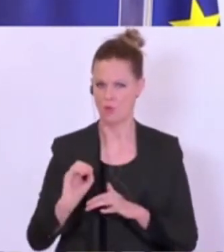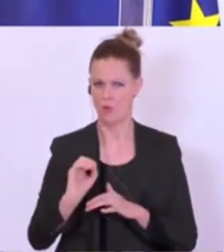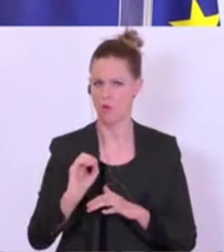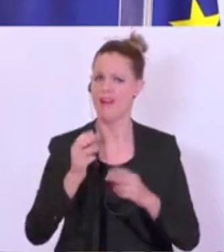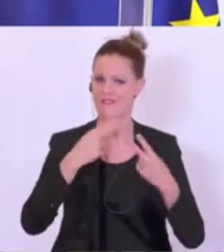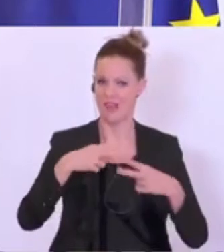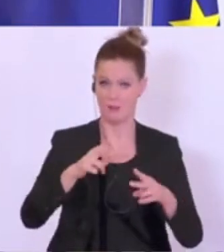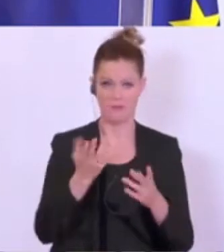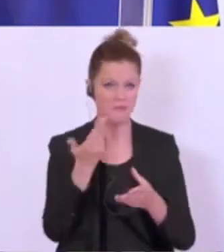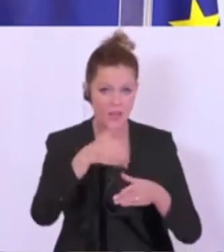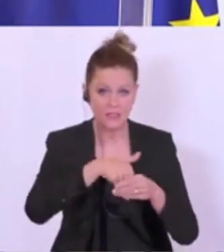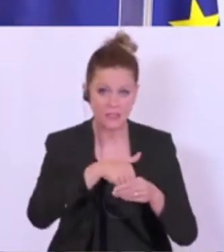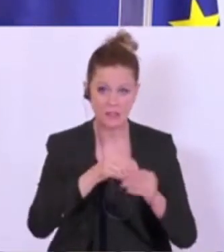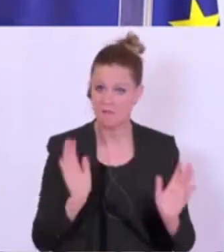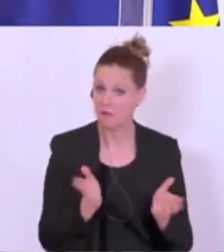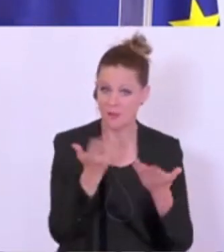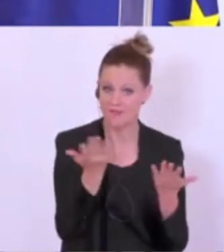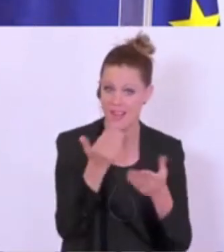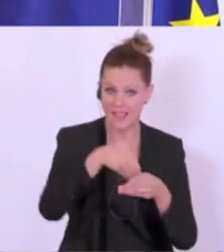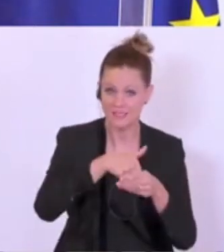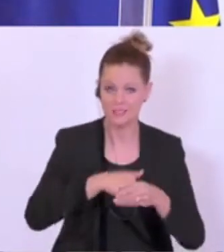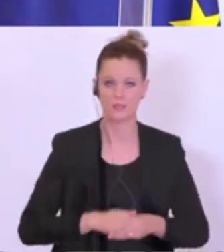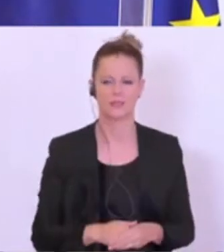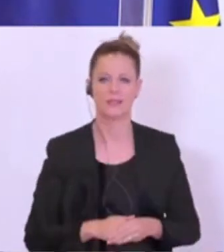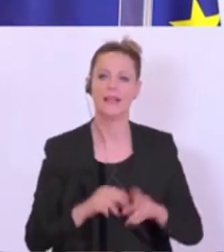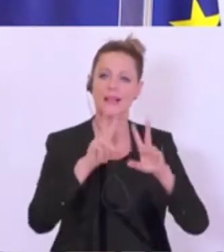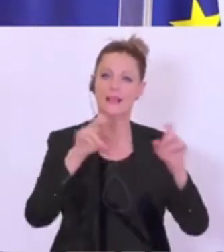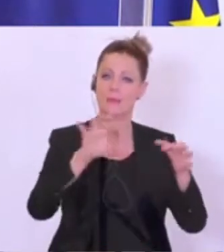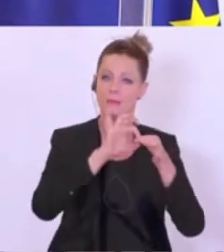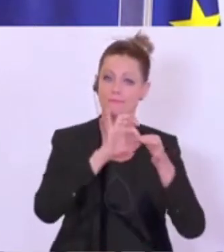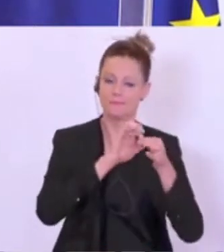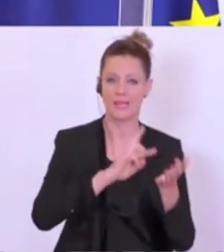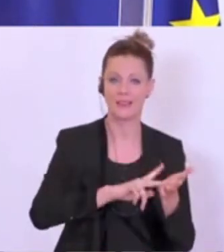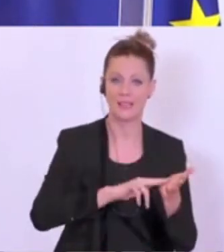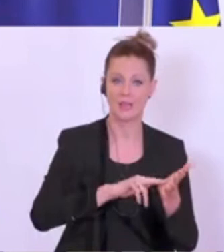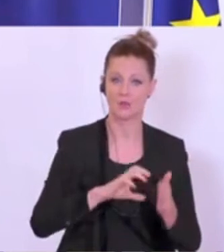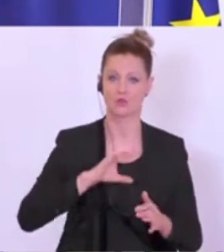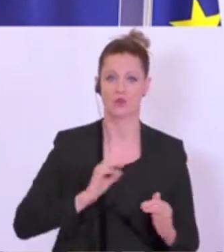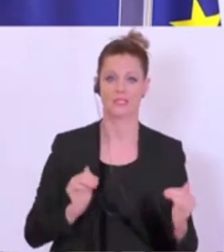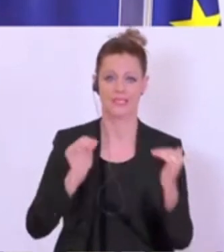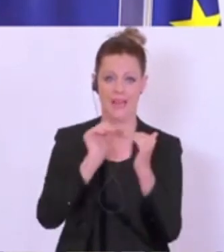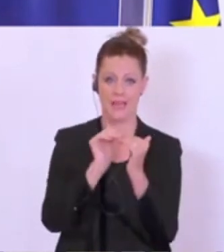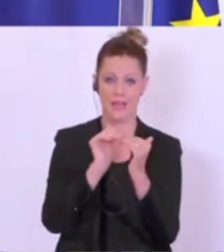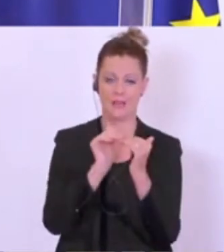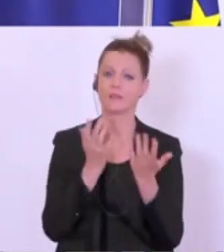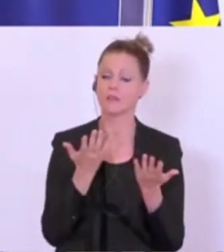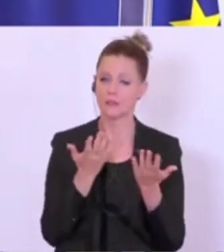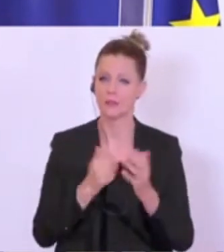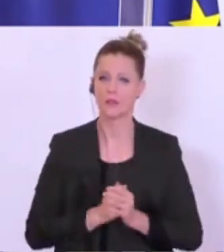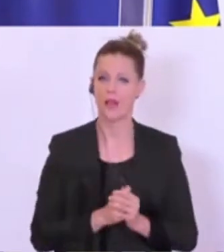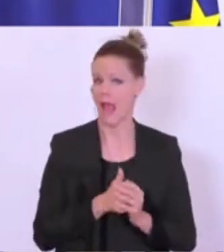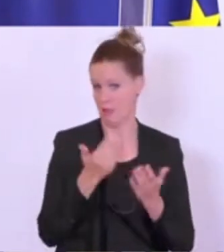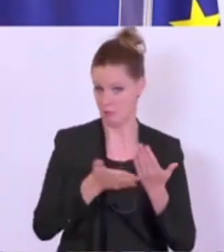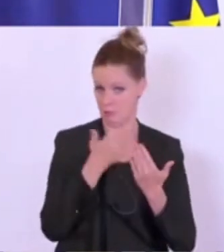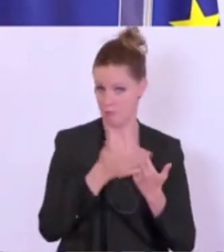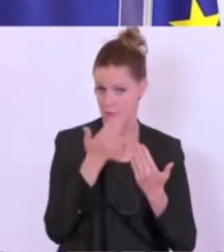fort. Was wird dort gefördert? Themen im Bereich der Digitalisierung und Chancengleichheit. Ich möchte Ihnen ein